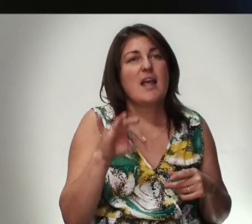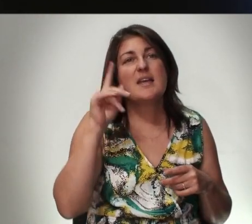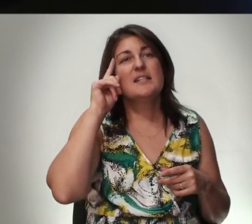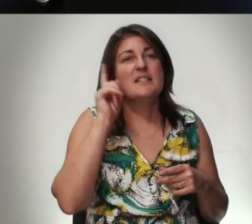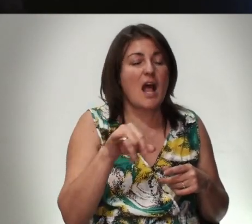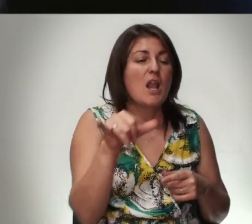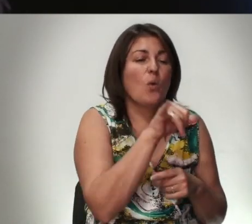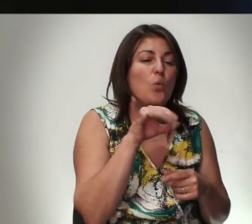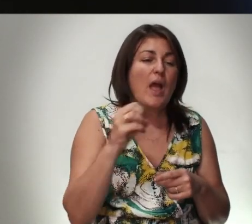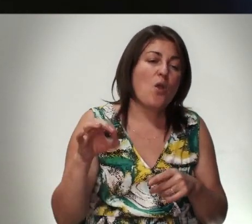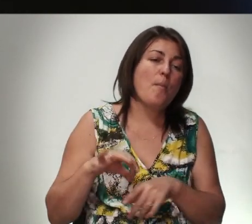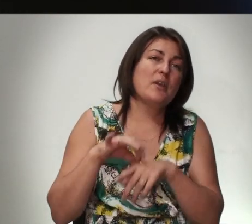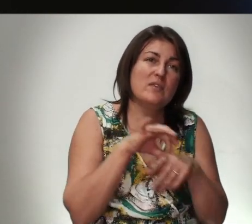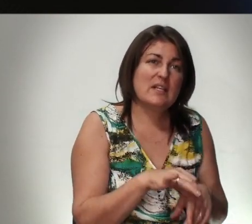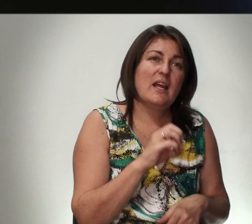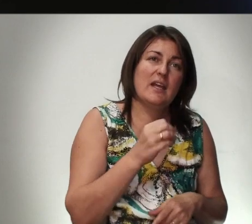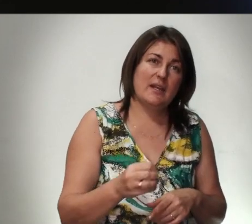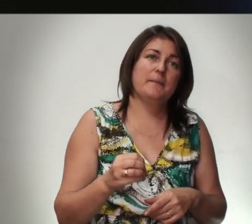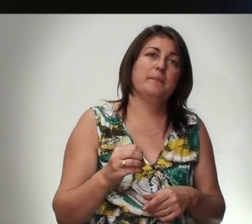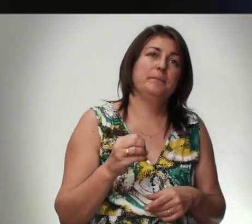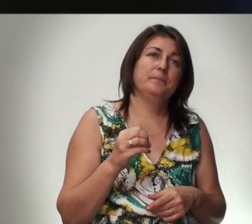Знали Куда Ее Привести И